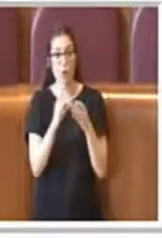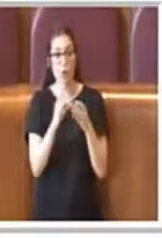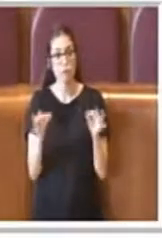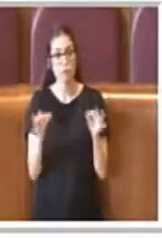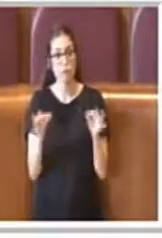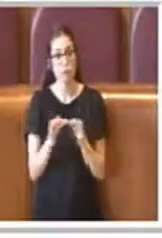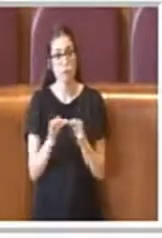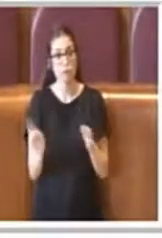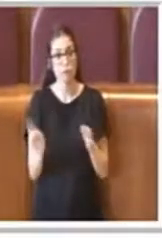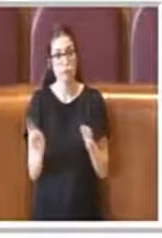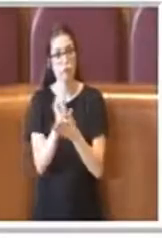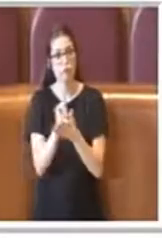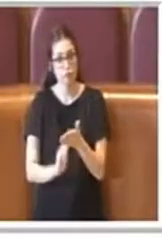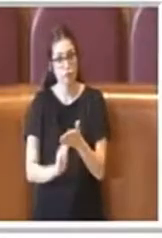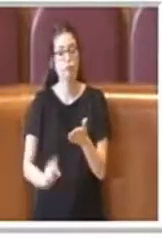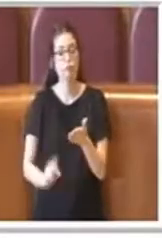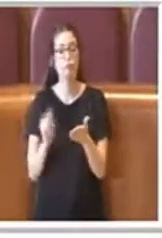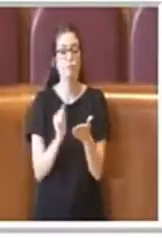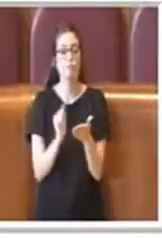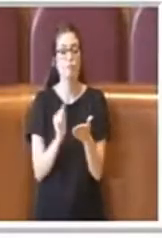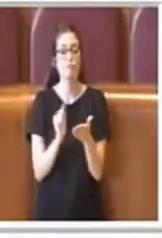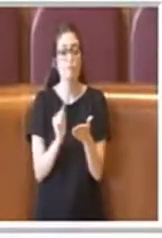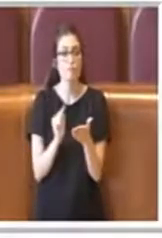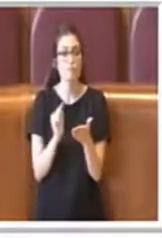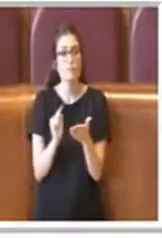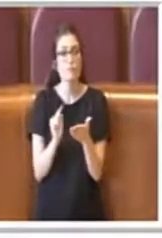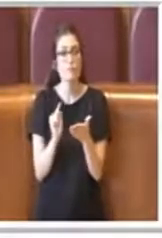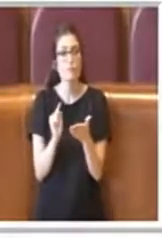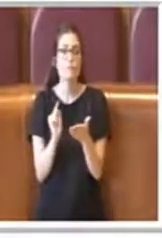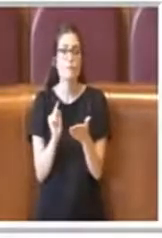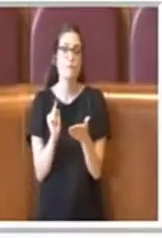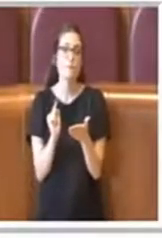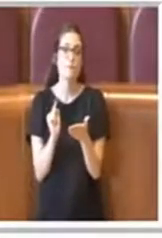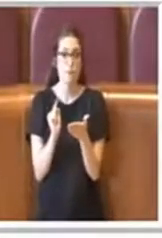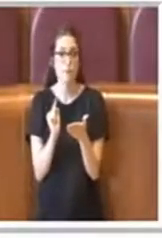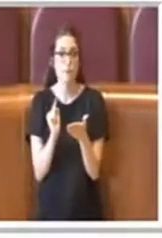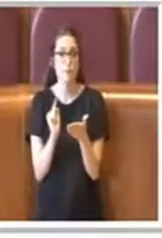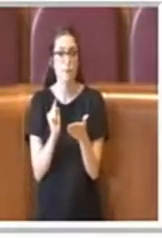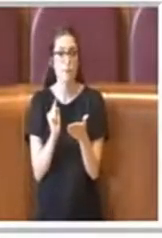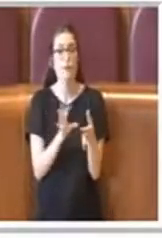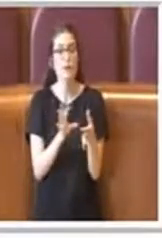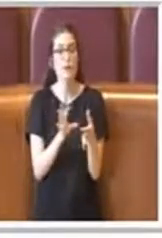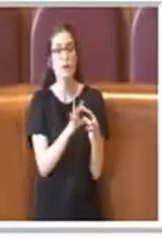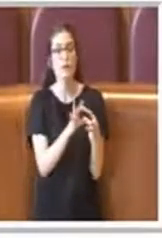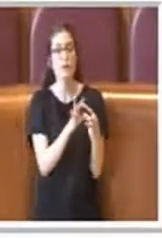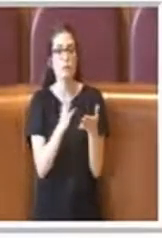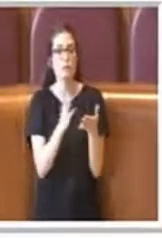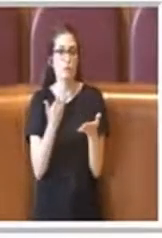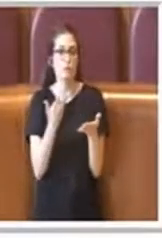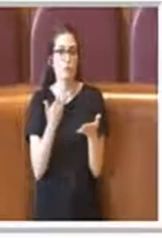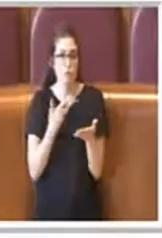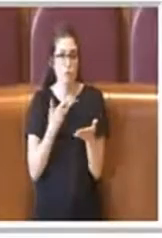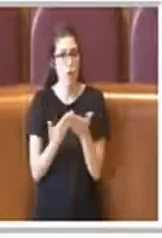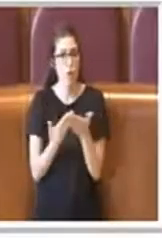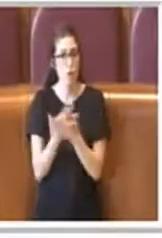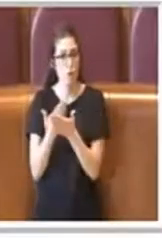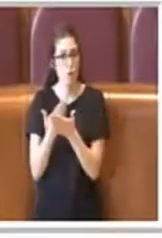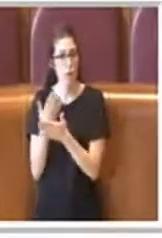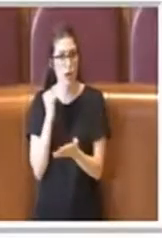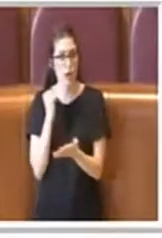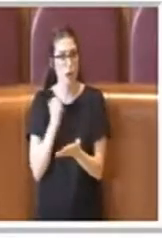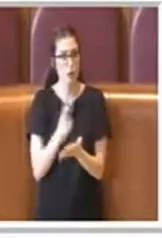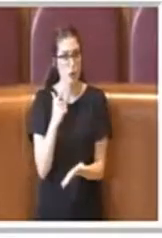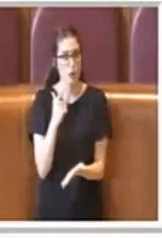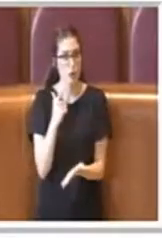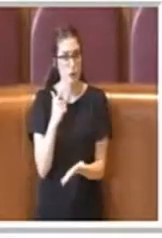e così come articolata, così come disciplinata, ha delle novità importanti che sono state